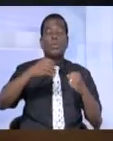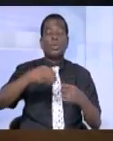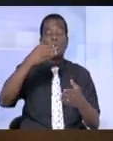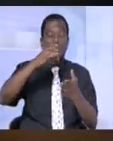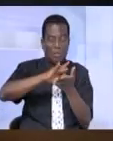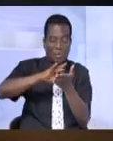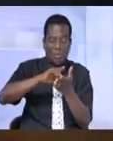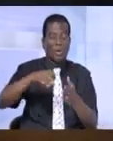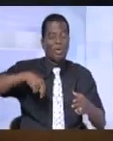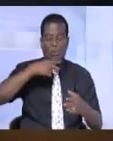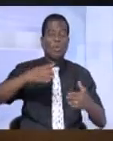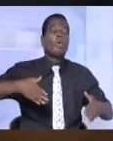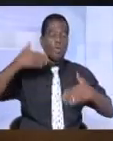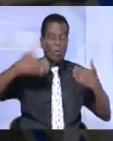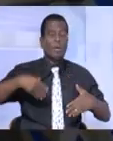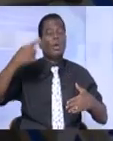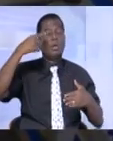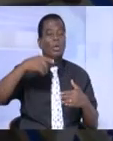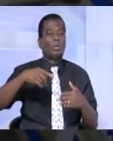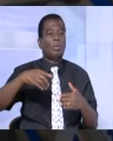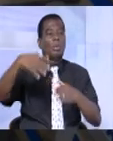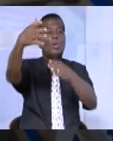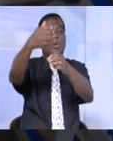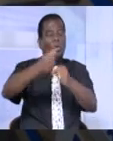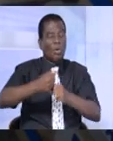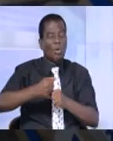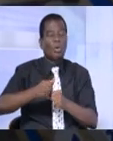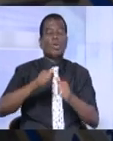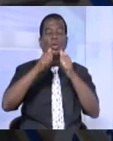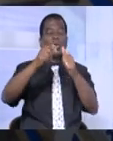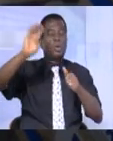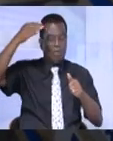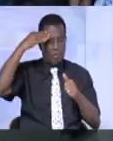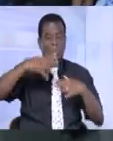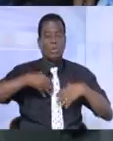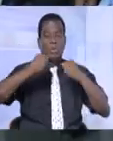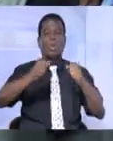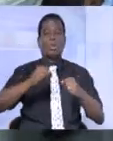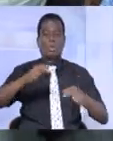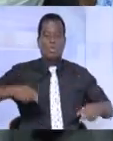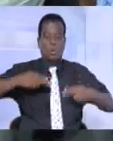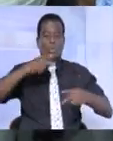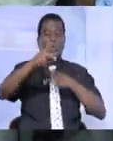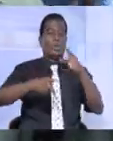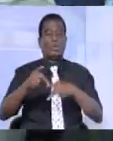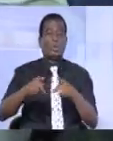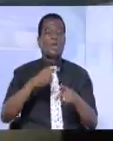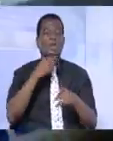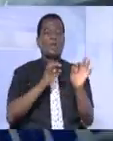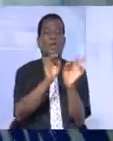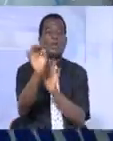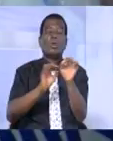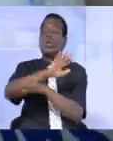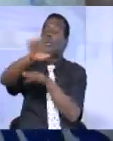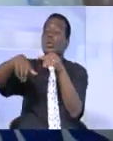grande bouffée d'oxygène pour nous. En réceptionnant ce don, la ministre de la Santé et de l'Higène publique n'a pas manqué de traduire